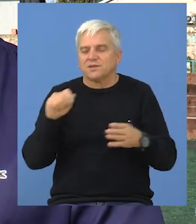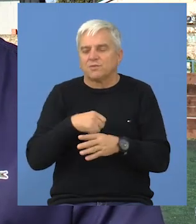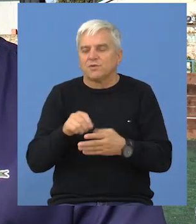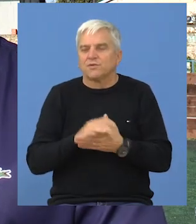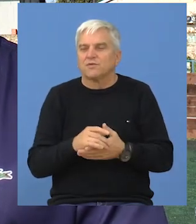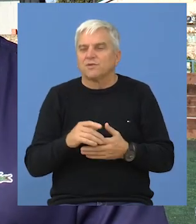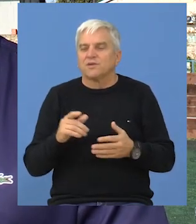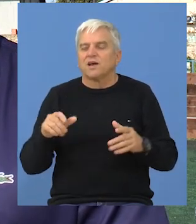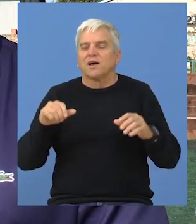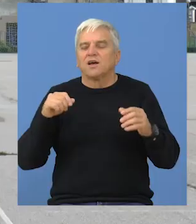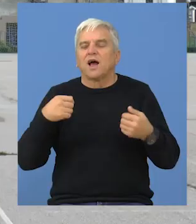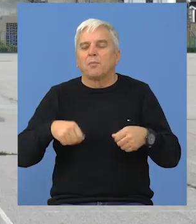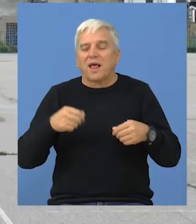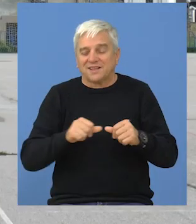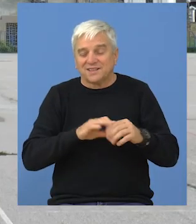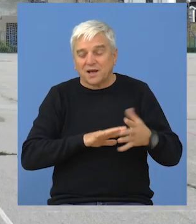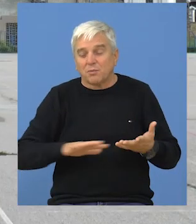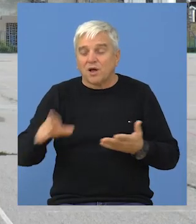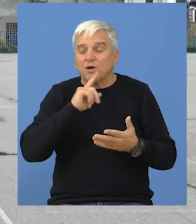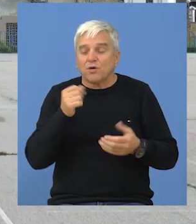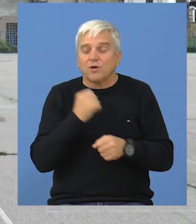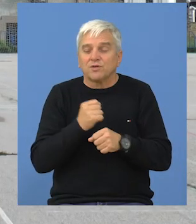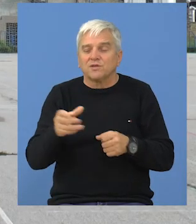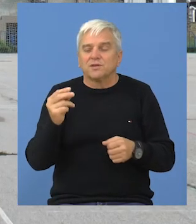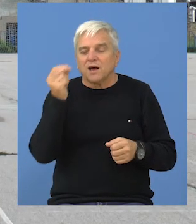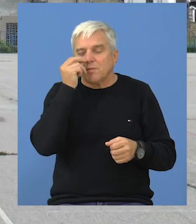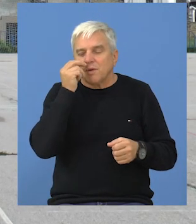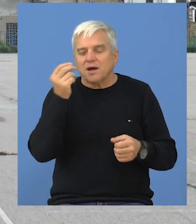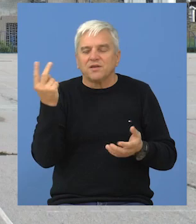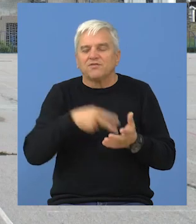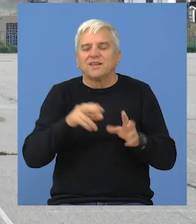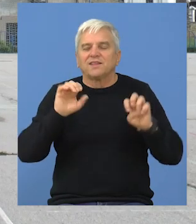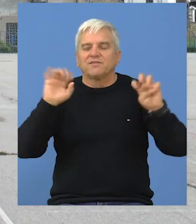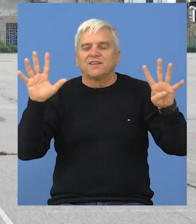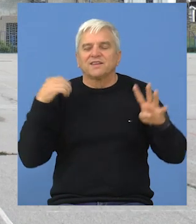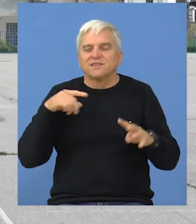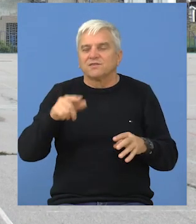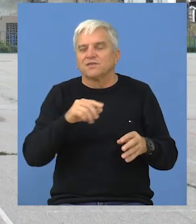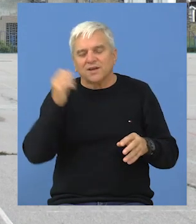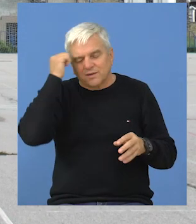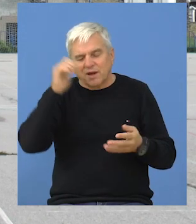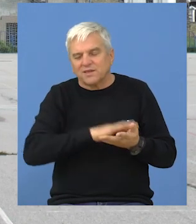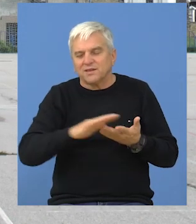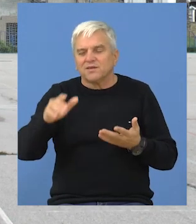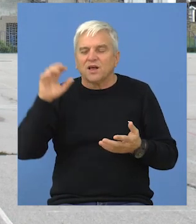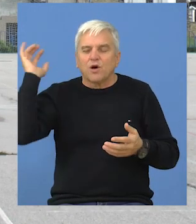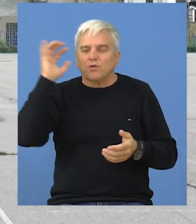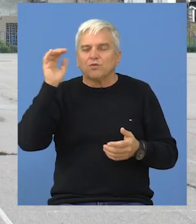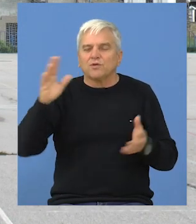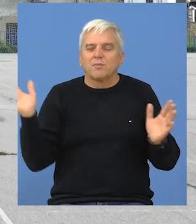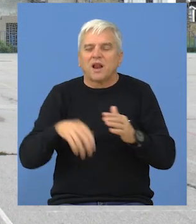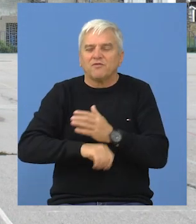modernizacije i iskrene rekonstrukcije. Inače, plastična podloga koja je postavljena u maju 2019. godine na